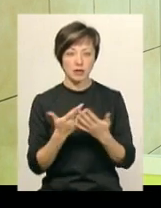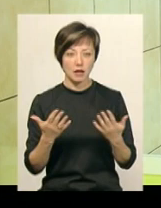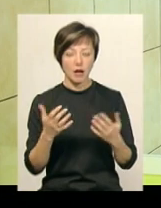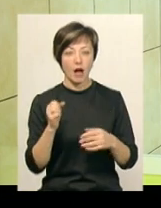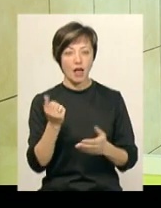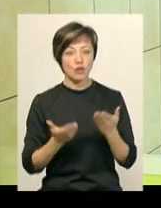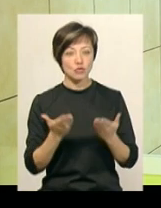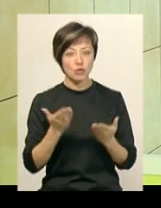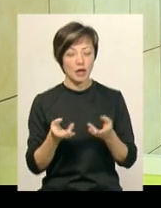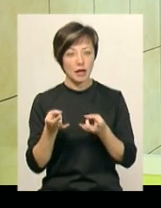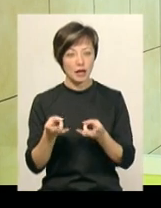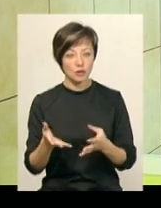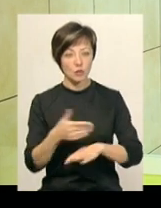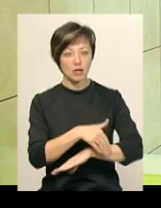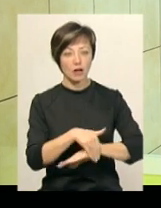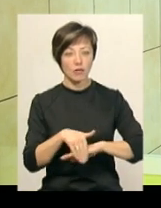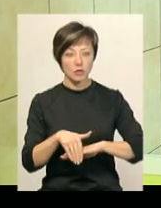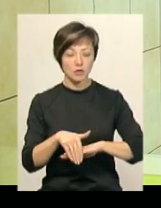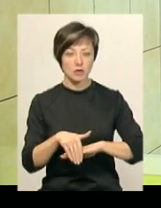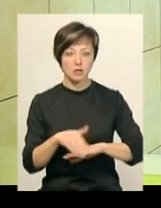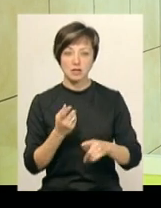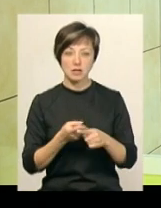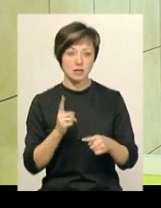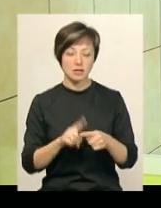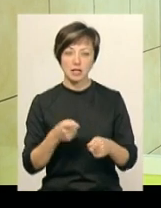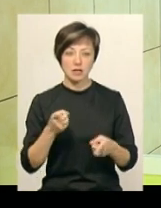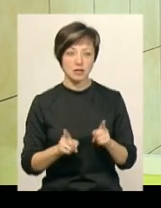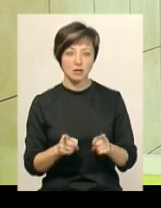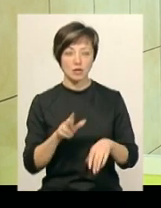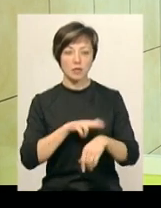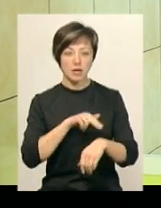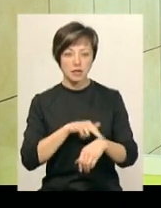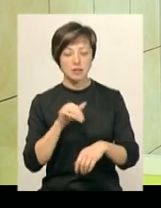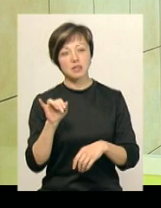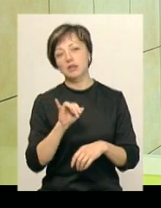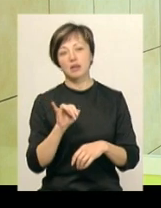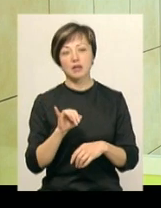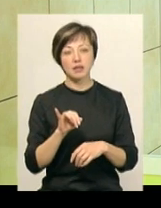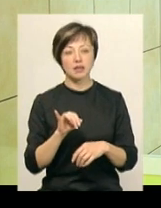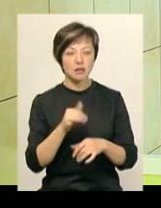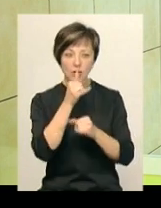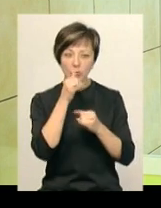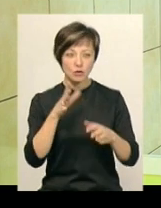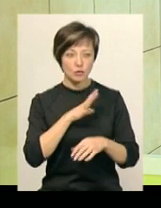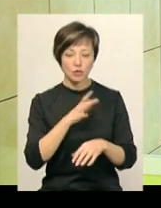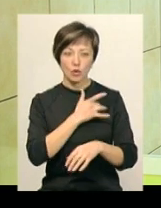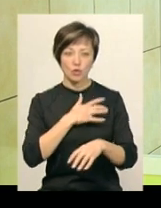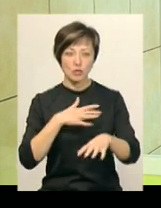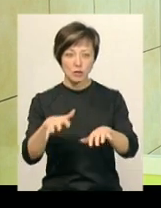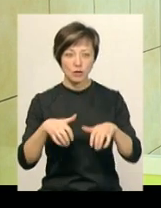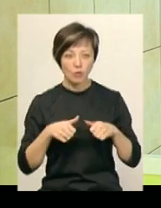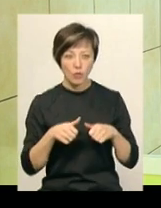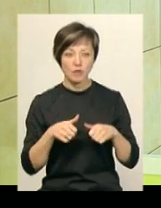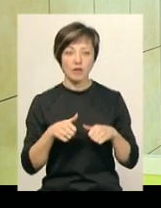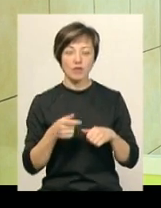А якщо вони їх кинути на вулиці, це вже дійсно і міліція, і вони не можуть бути усиновлені